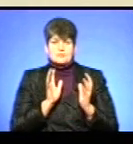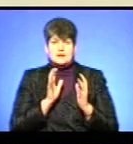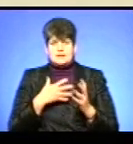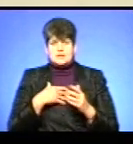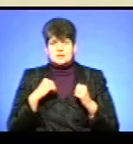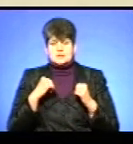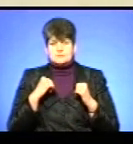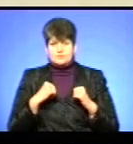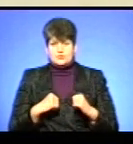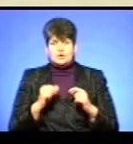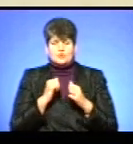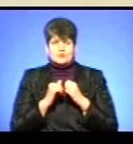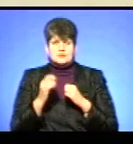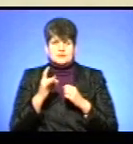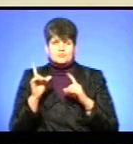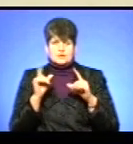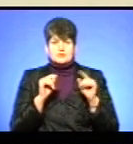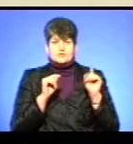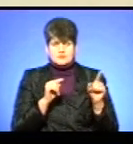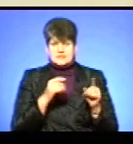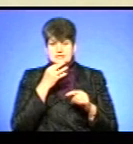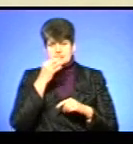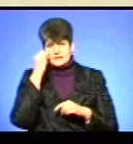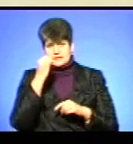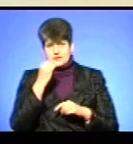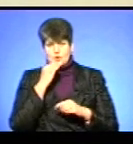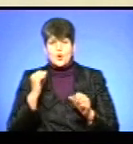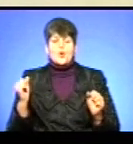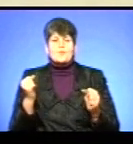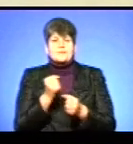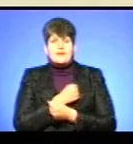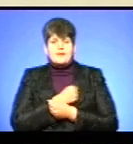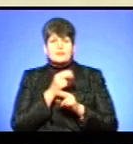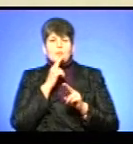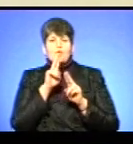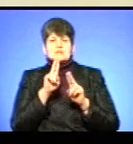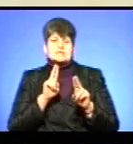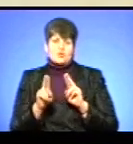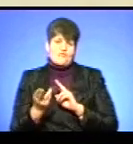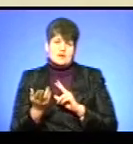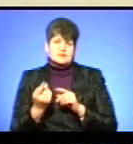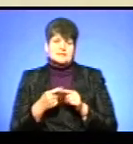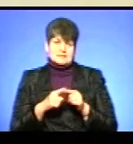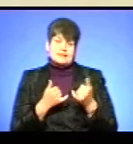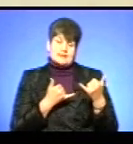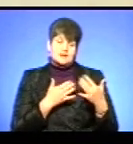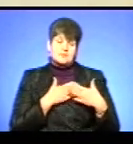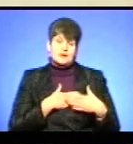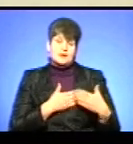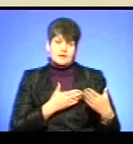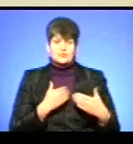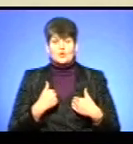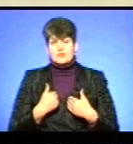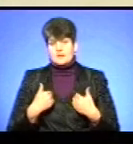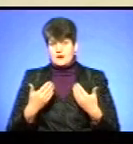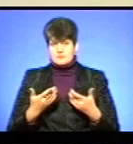і кожен раз поїхати туди, висловити їм, сказати їм дякую, висловити в ту подяку, обняти, поцілувати. І для них це приємно, і нам